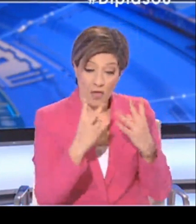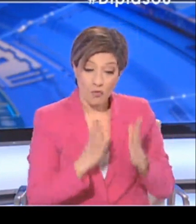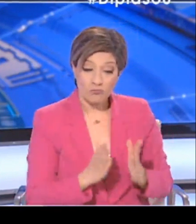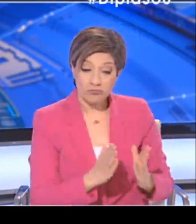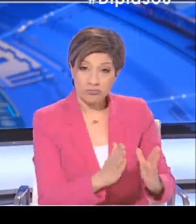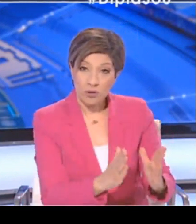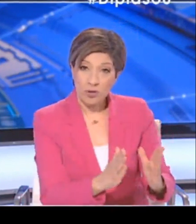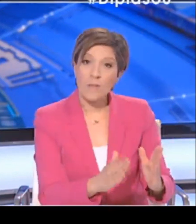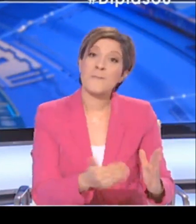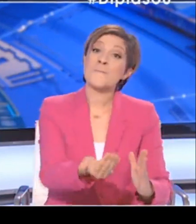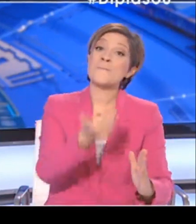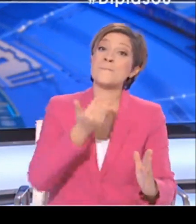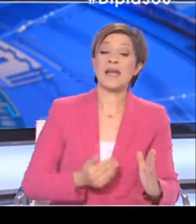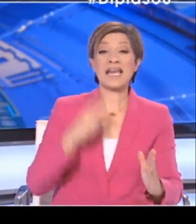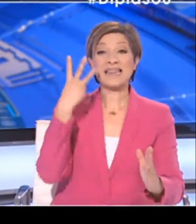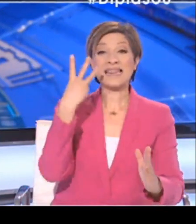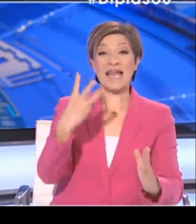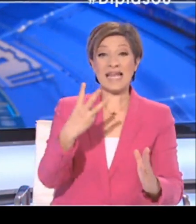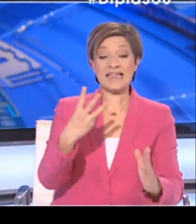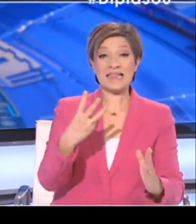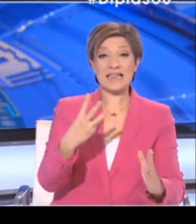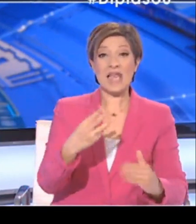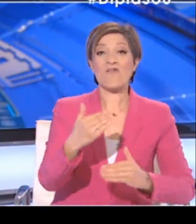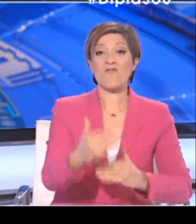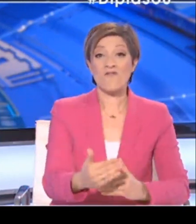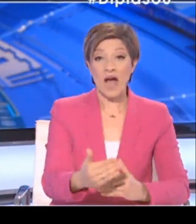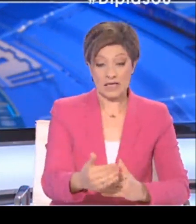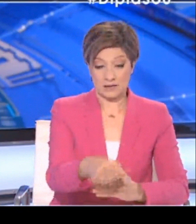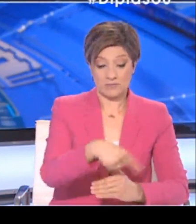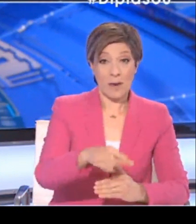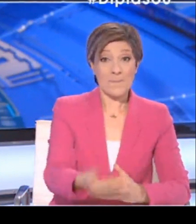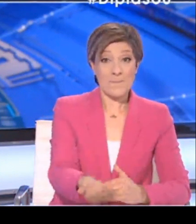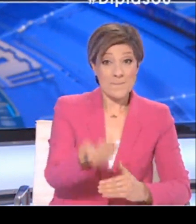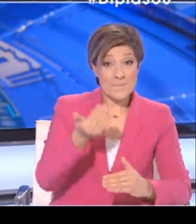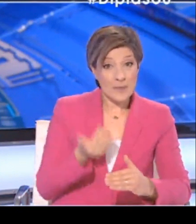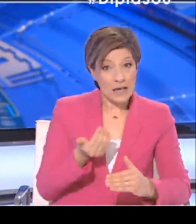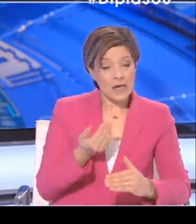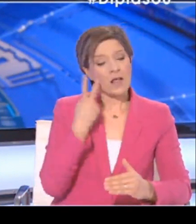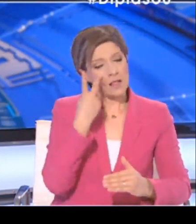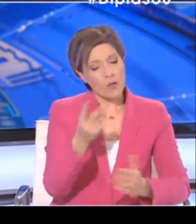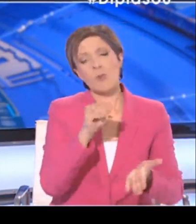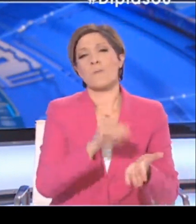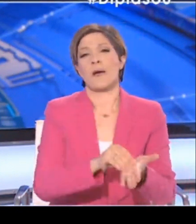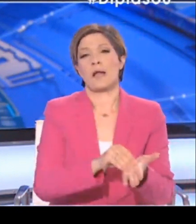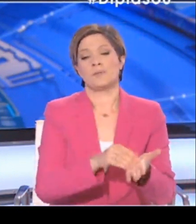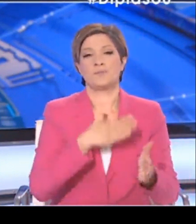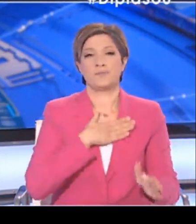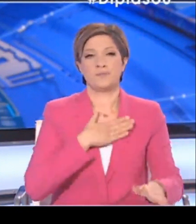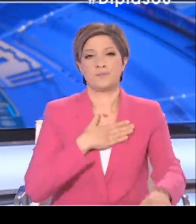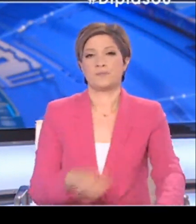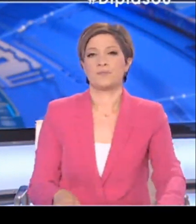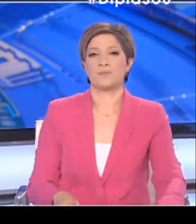μάλλον μια νέα τοποθέτηση χωρίς αυτό απαραίτητα να σημαίνει ότι θα υπάρχει αλλαγή ή ότι θα υπάρχει αλλαγή. Ευχαριστώ.